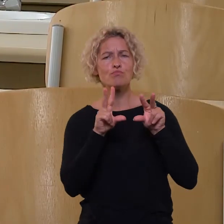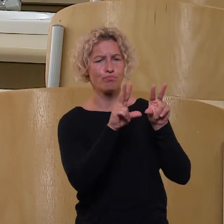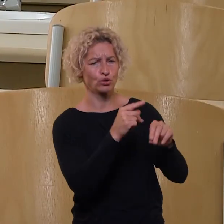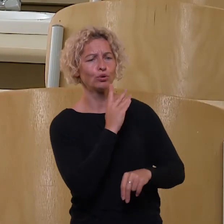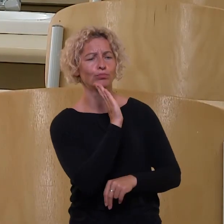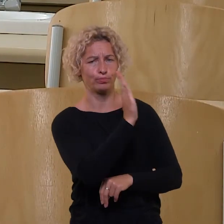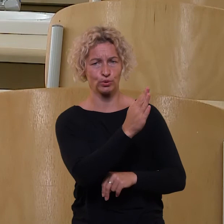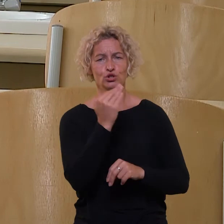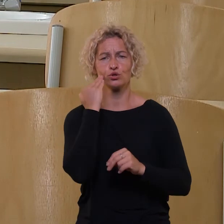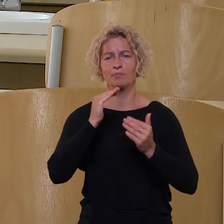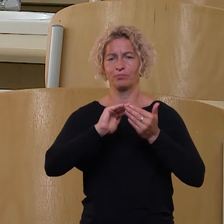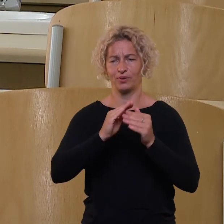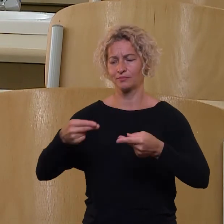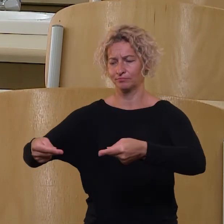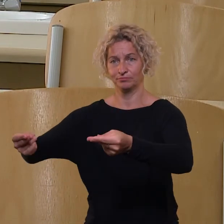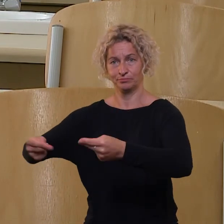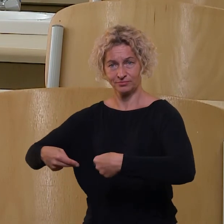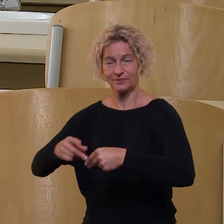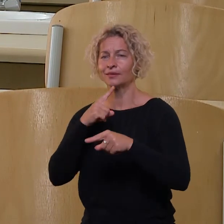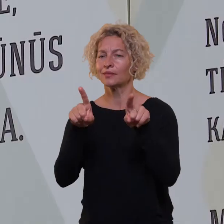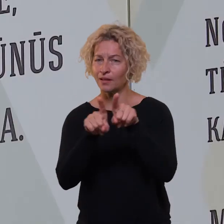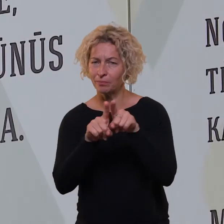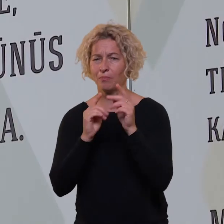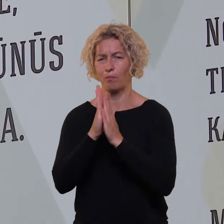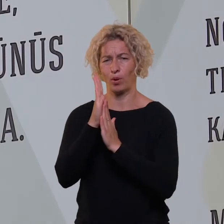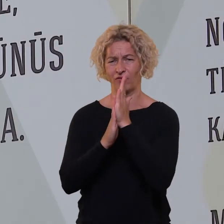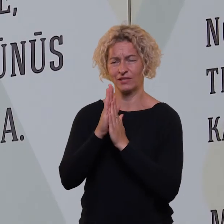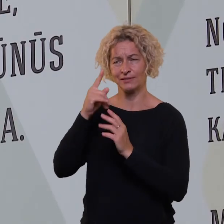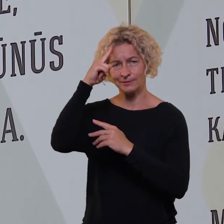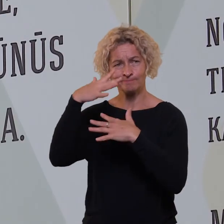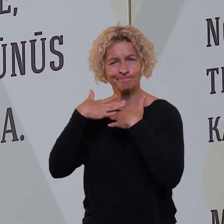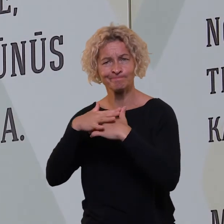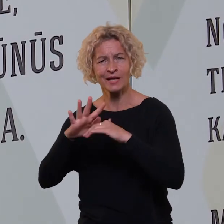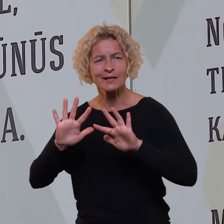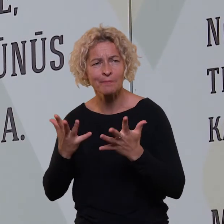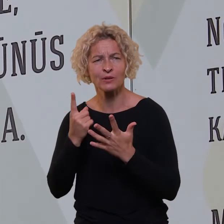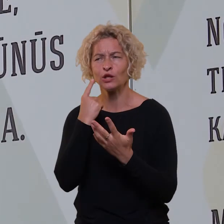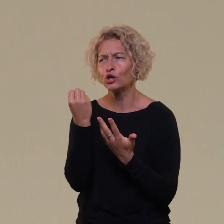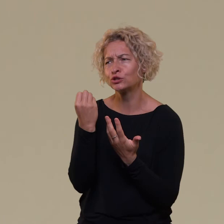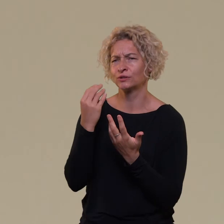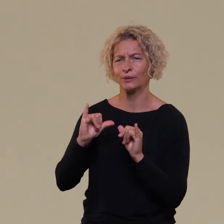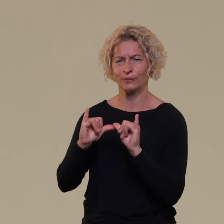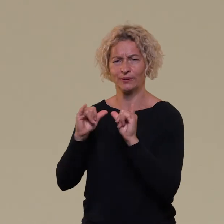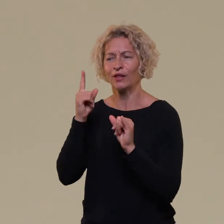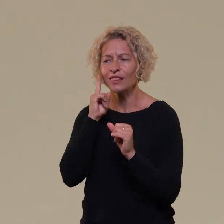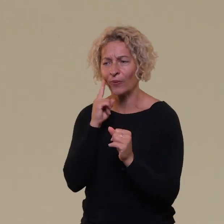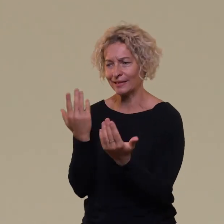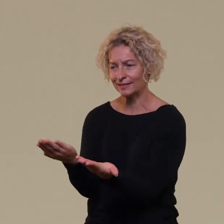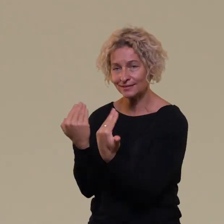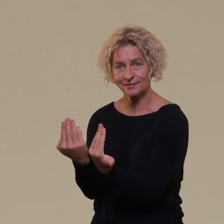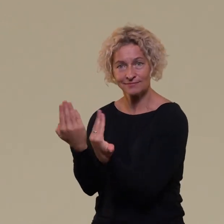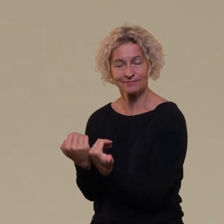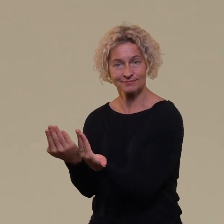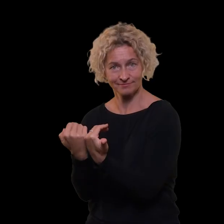atidirbti Šiaulių mieste. Tačiau yra svarstama imtis ir daugiau papildomų priemonių, kaip pritraukti jaunus specialistus.